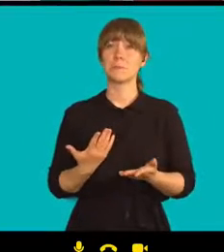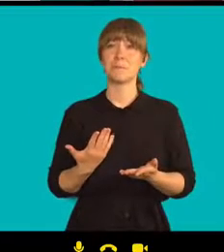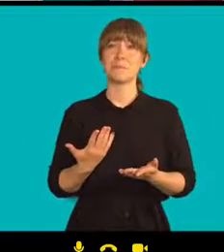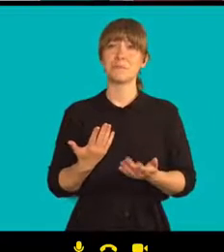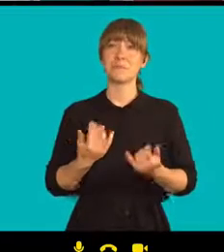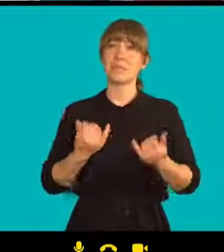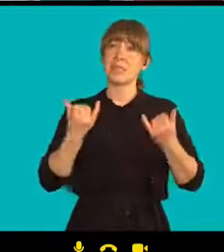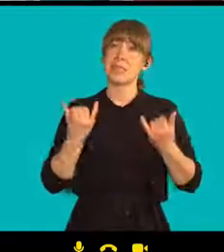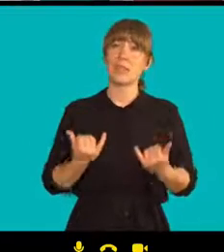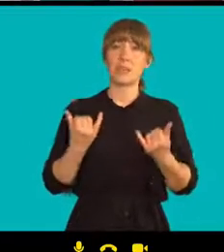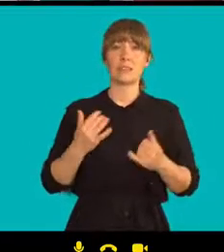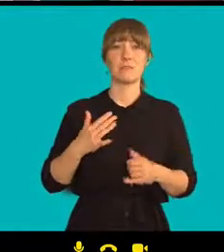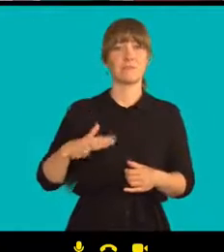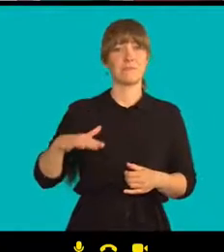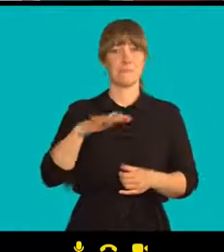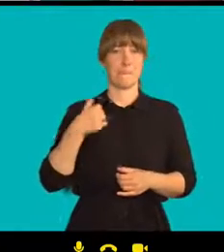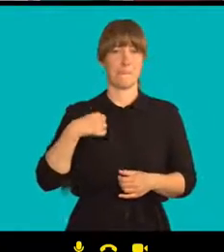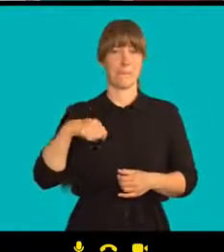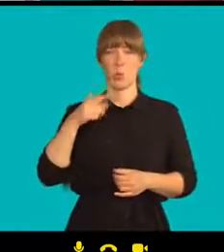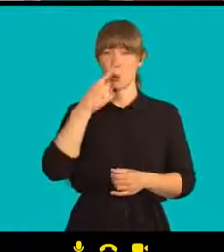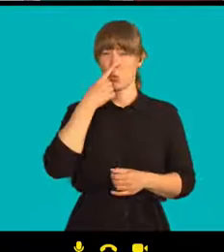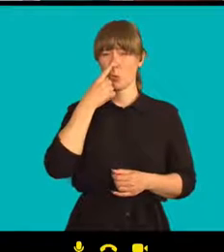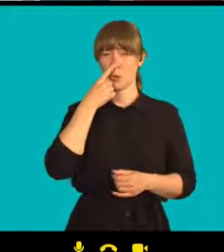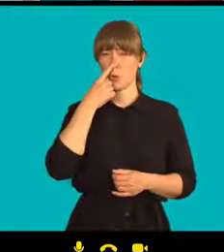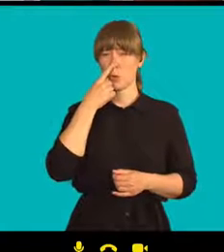Protože mám pocit, že teď v Bělorusku